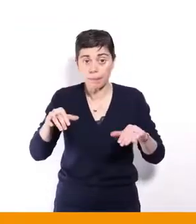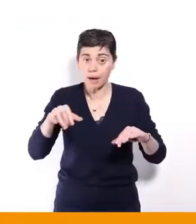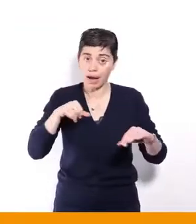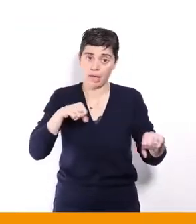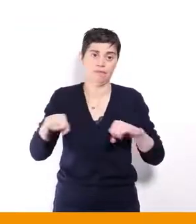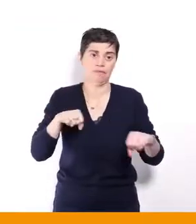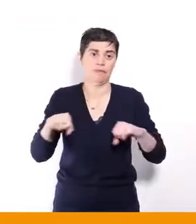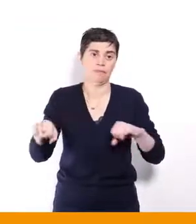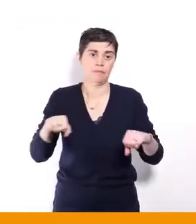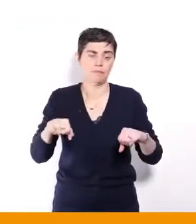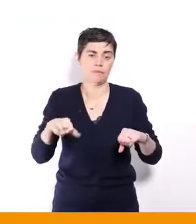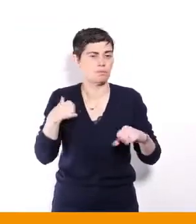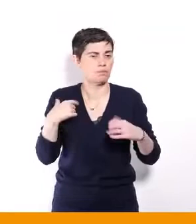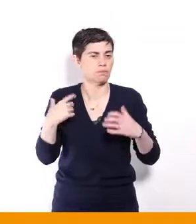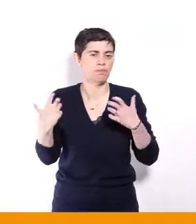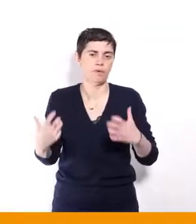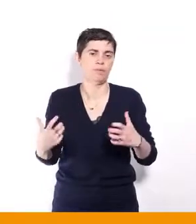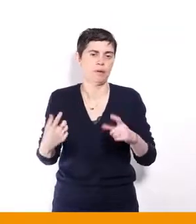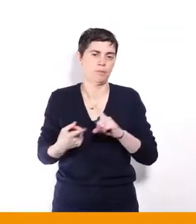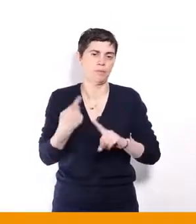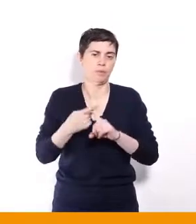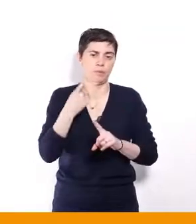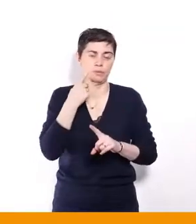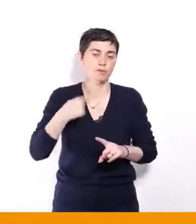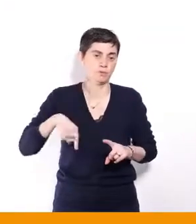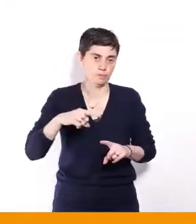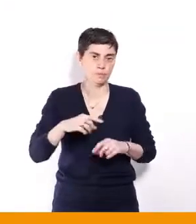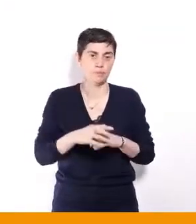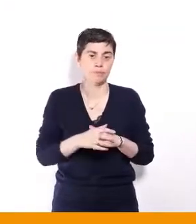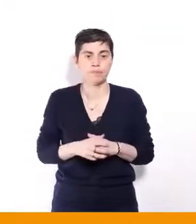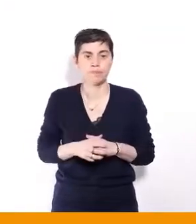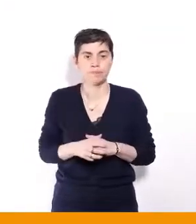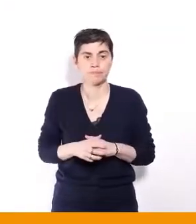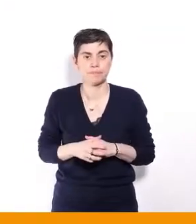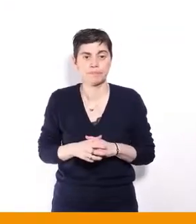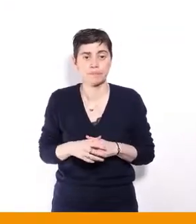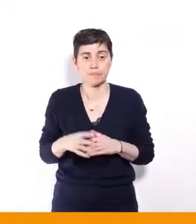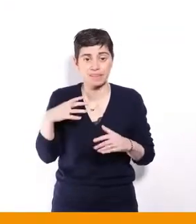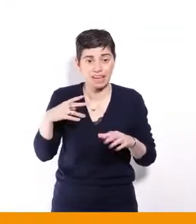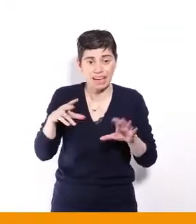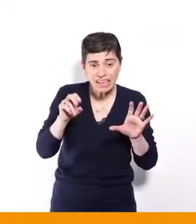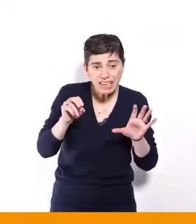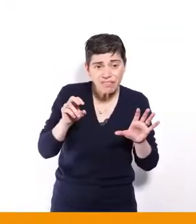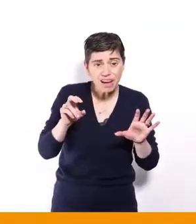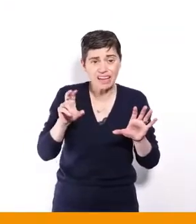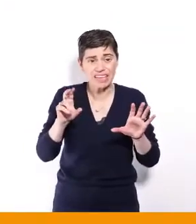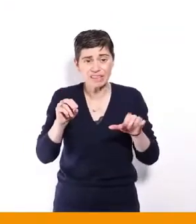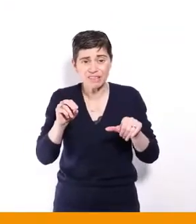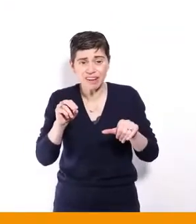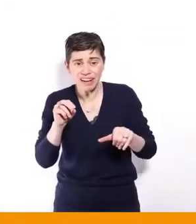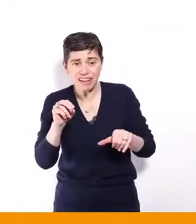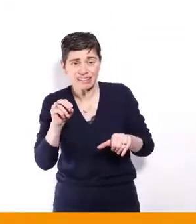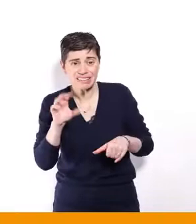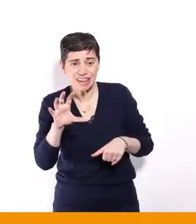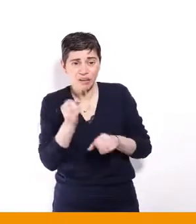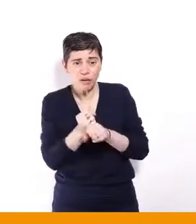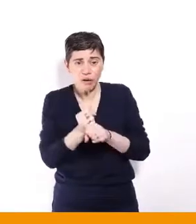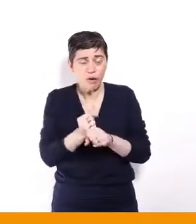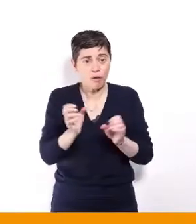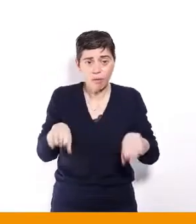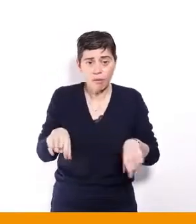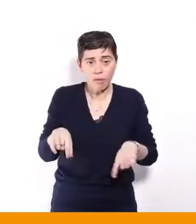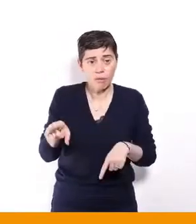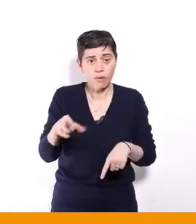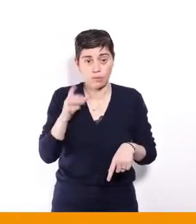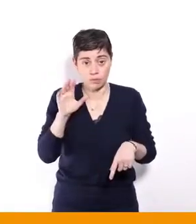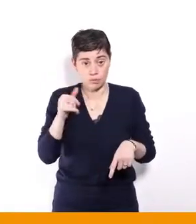et on y tient absolument. Donc on a des camarades qui ont 80, 85 ans et donc on a adapté nos locaux